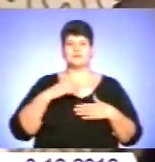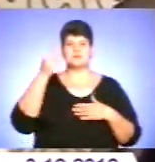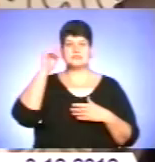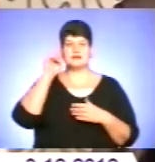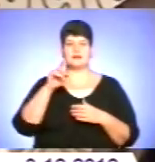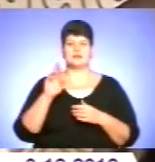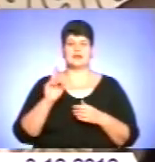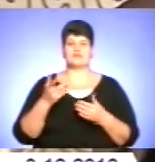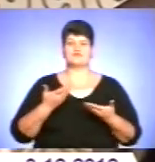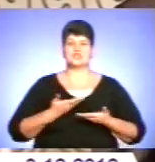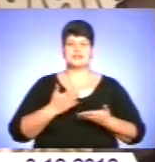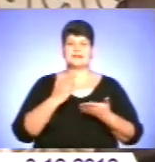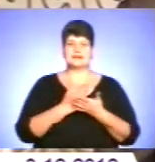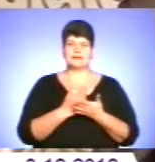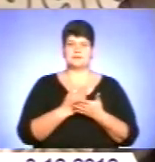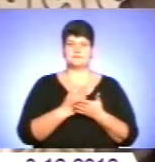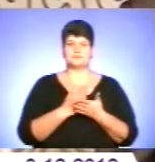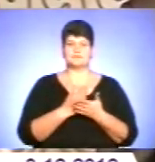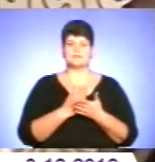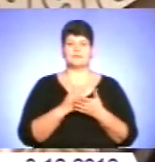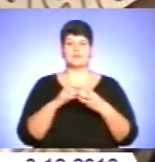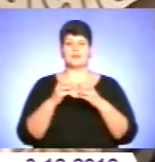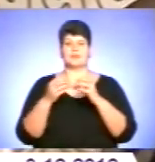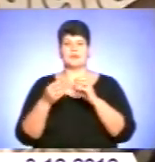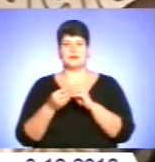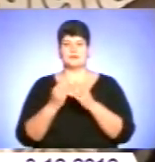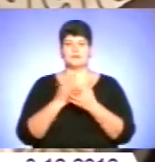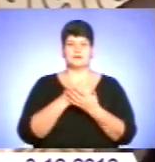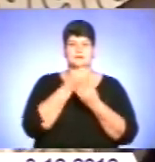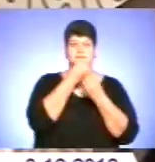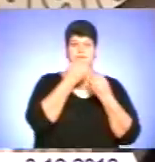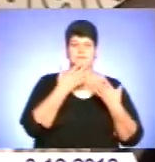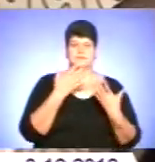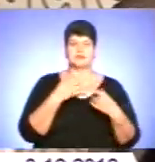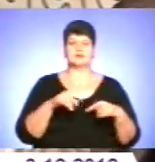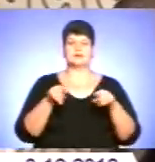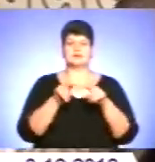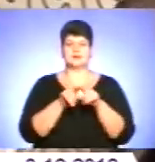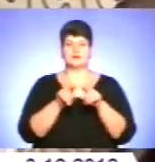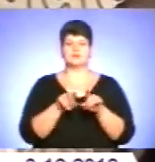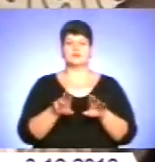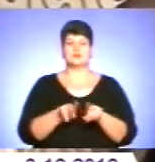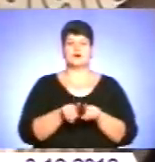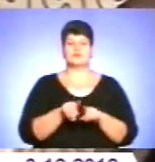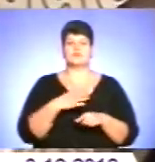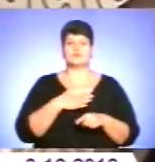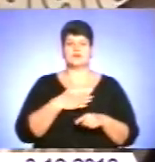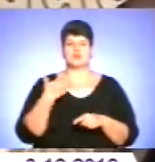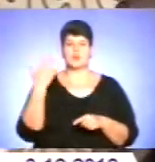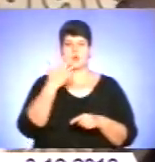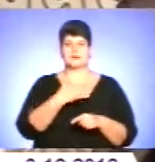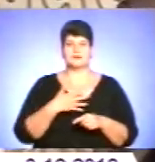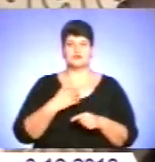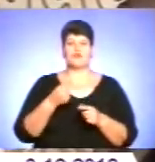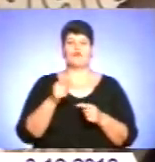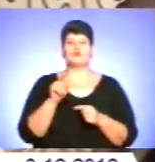житті є полоса світла, є полоса темна. Так само і в наших організмах. Якщо